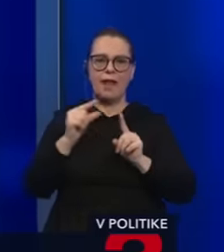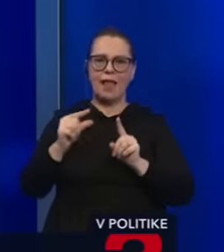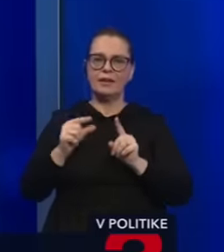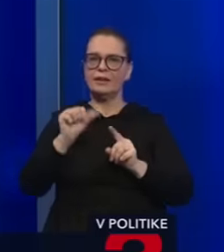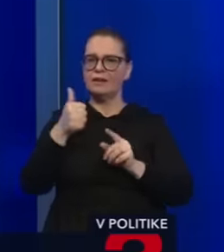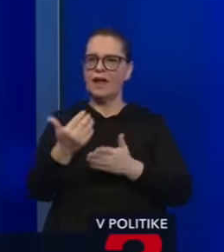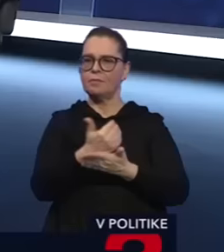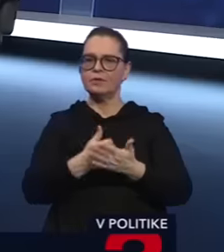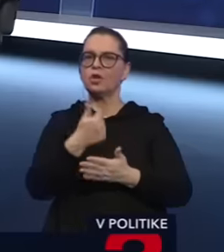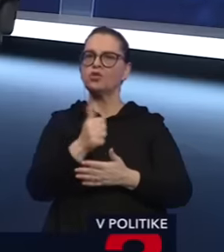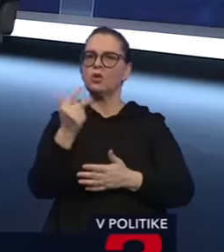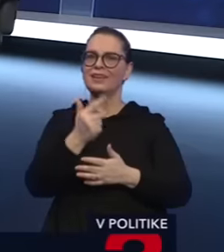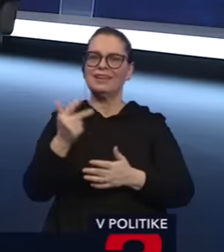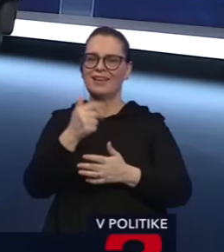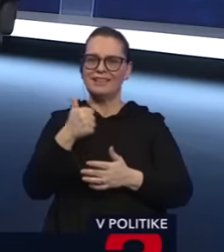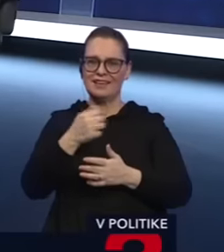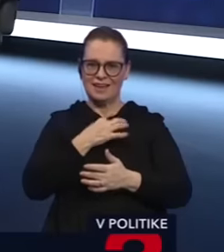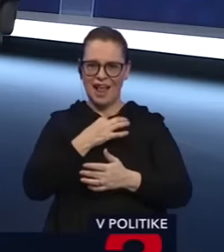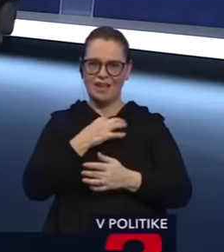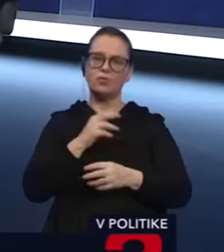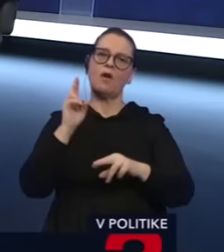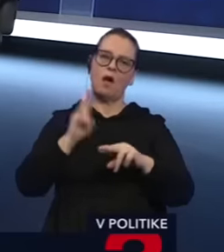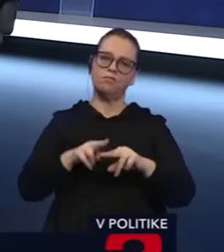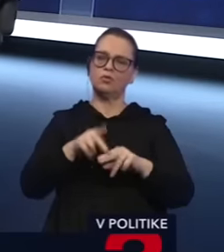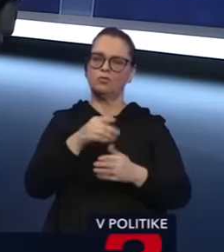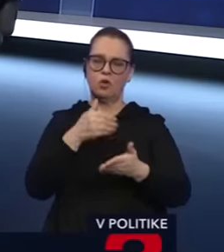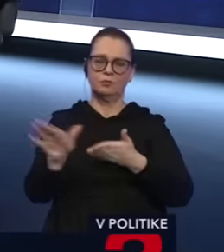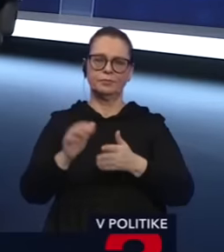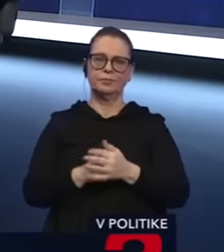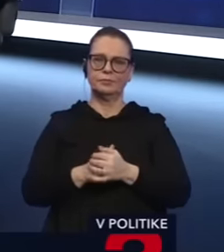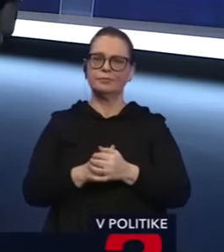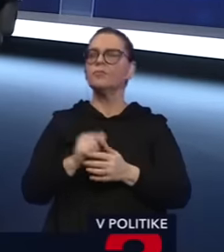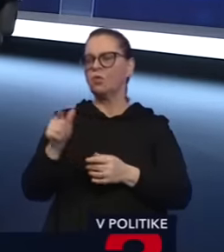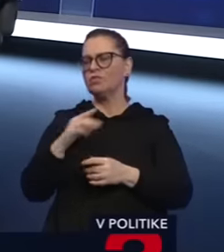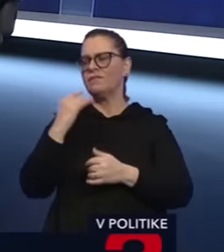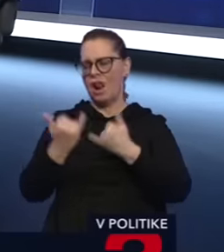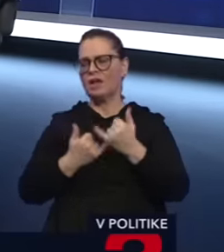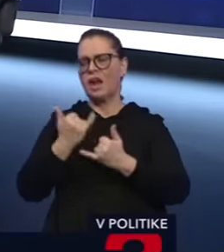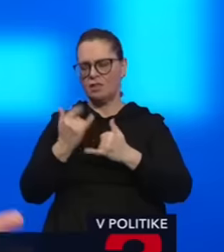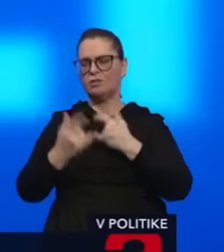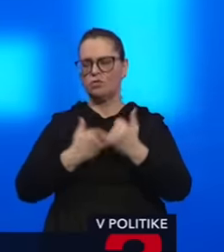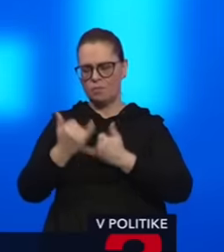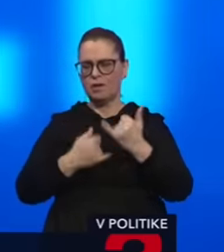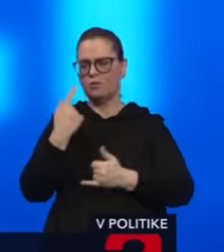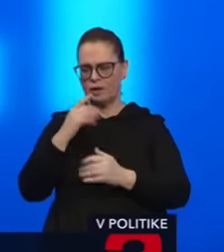131 hlasov. Ste to niekoľkokrát povedali. A potom to poprel. A potom to poprel. Pán minister,